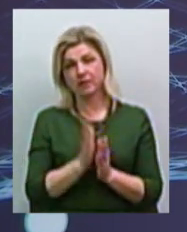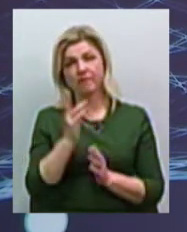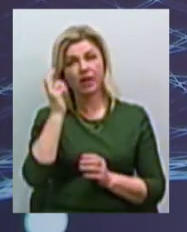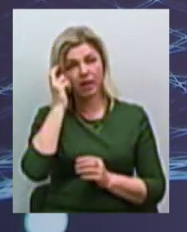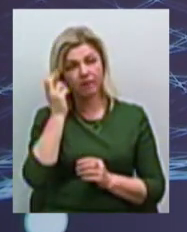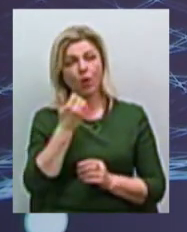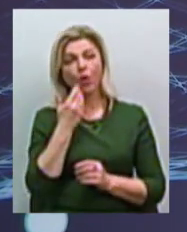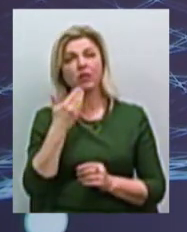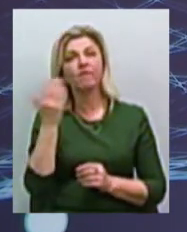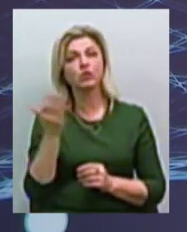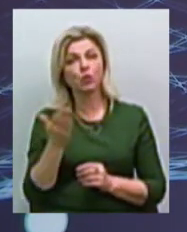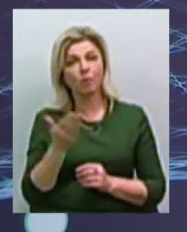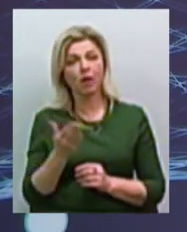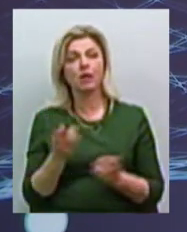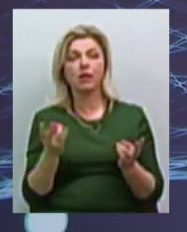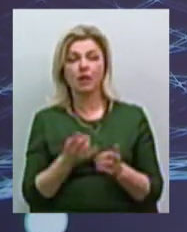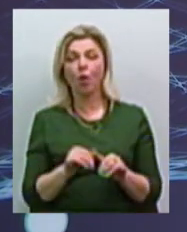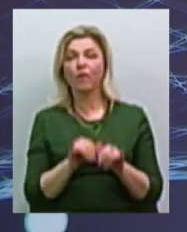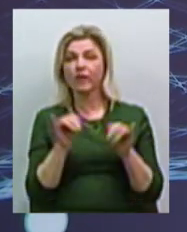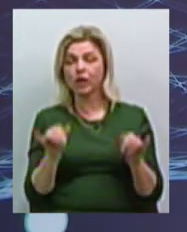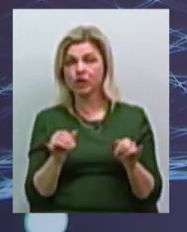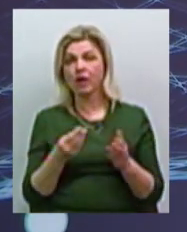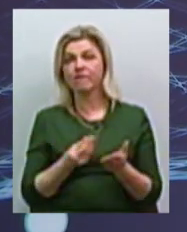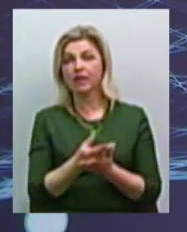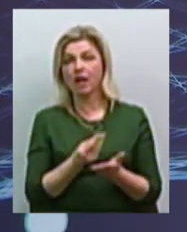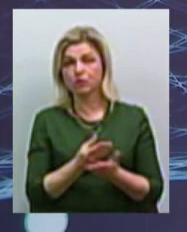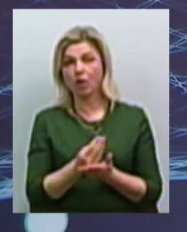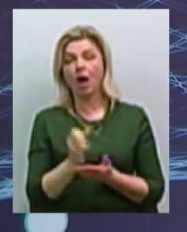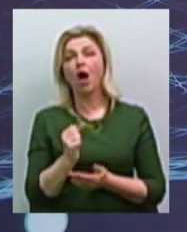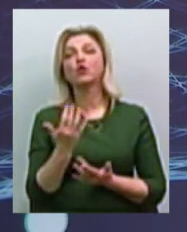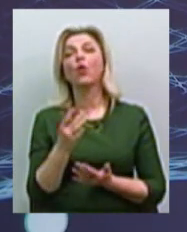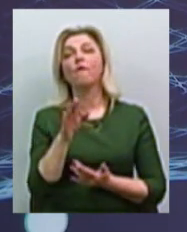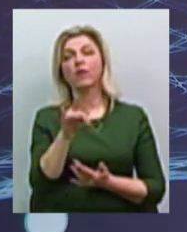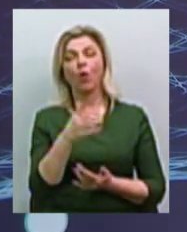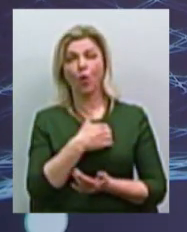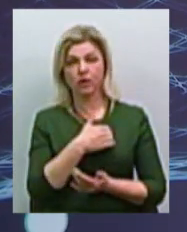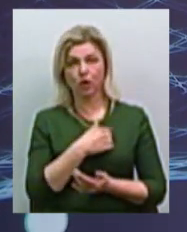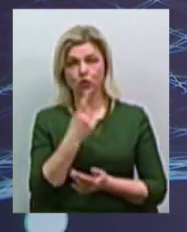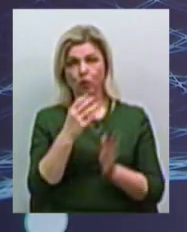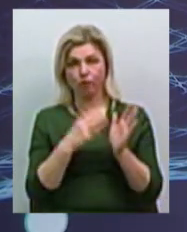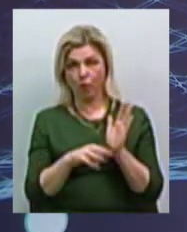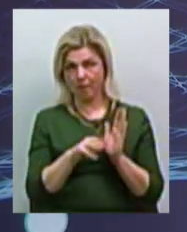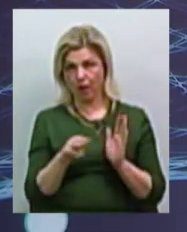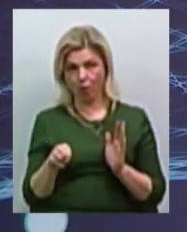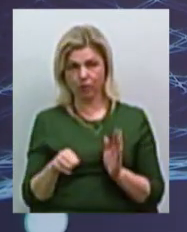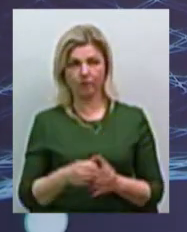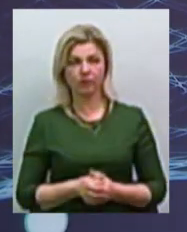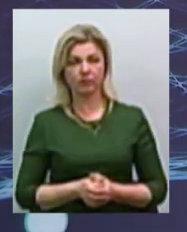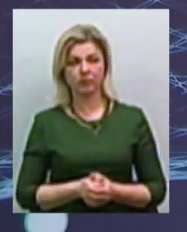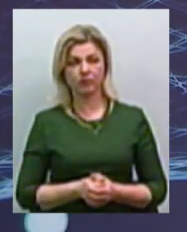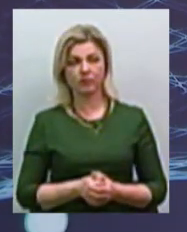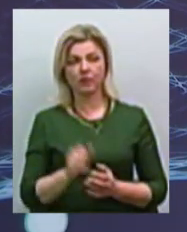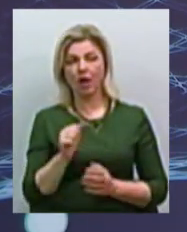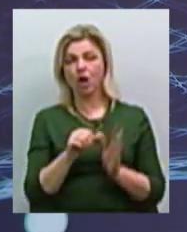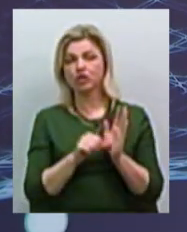коли виступав. Тож говорив, що треба увеличити. Фінансово. А скільки ви хотіли? 180 мільйонів. А 63